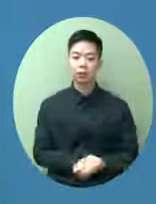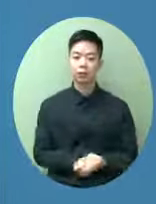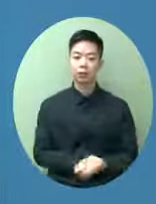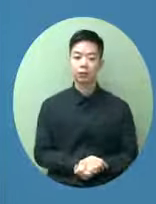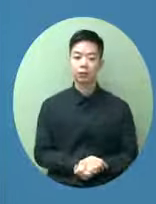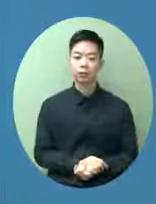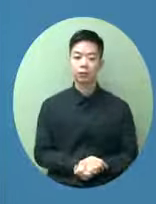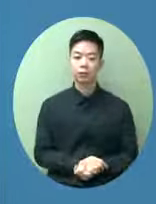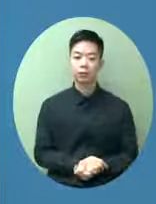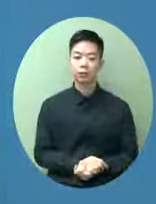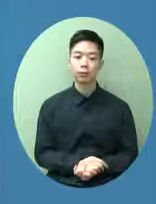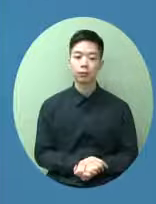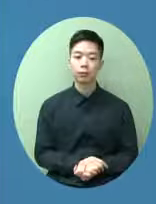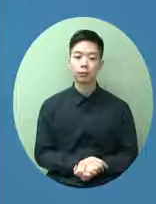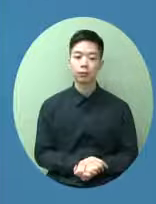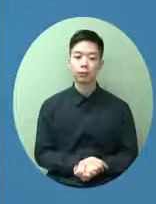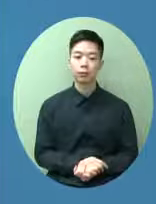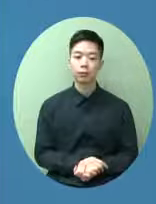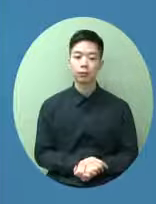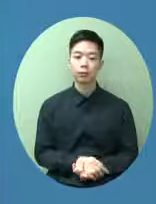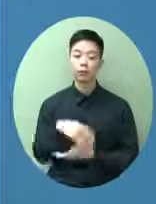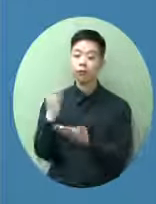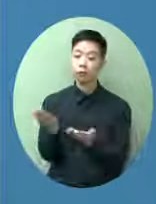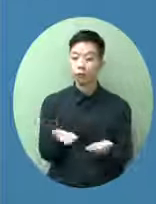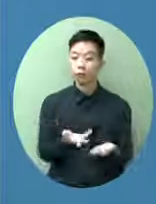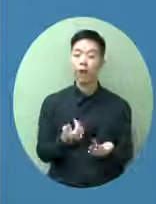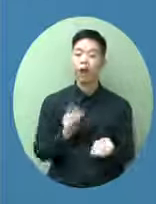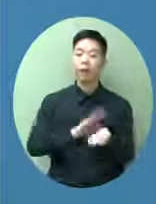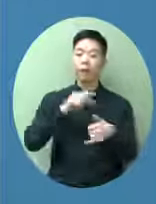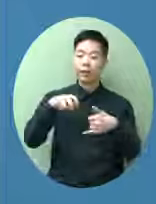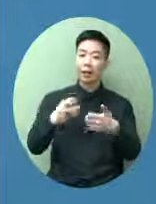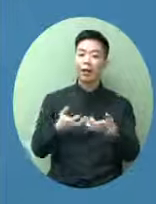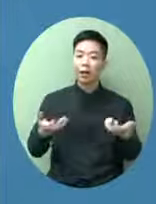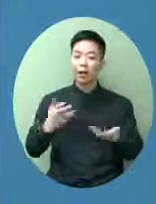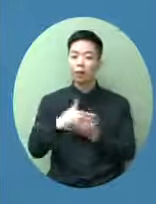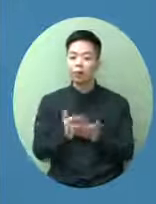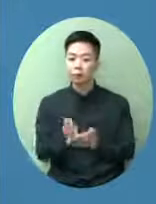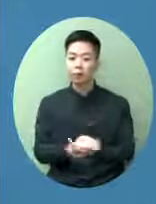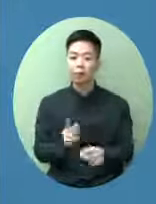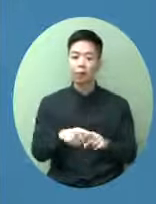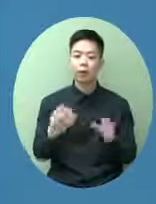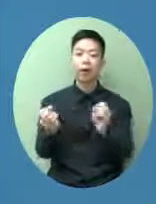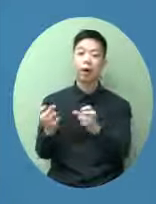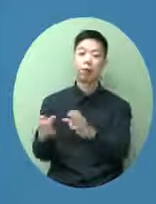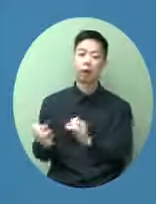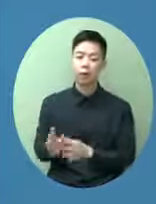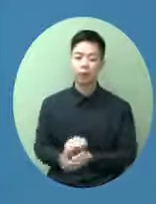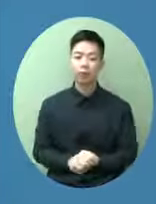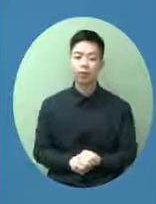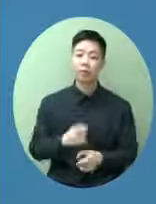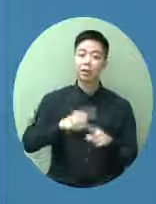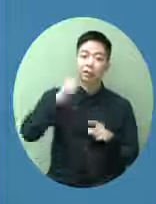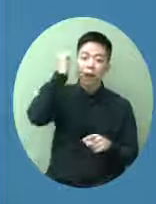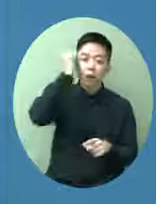種疫苗所以就是歡迎它可以回來接受檢疫不是那麼困難的所以